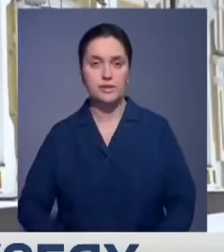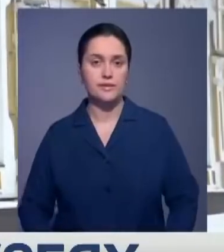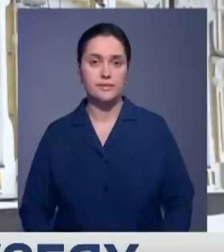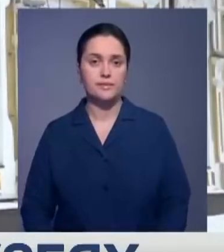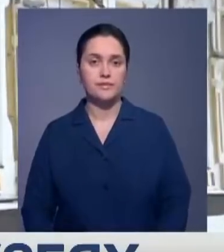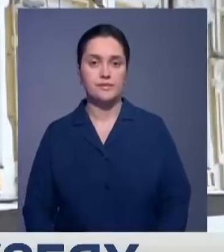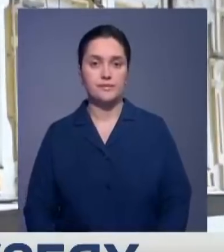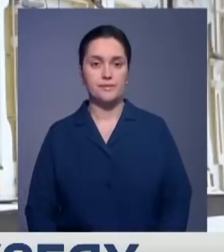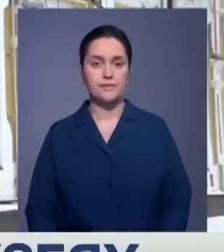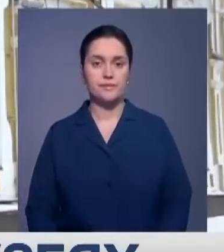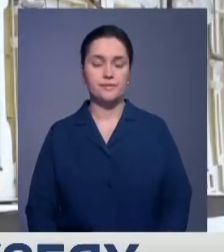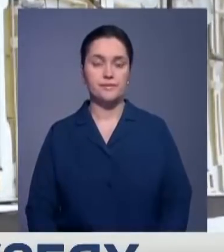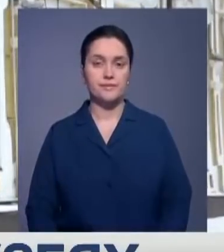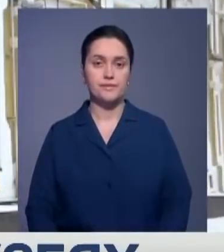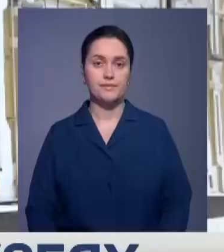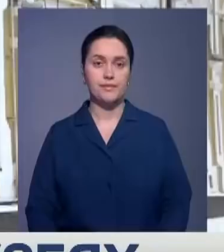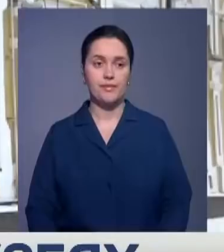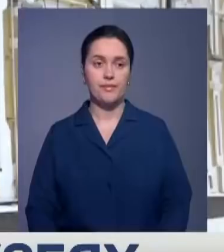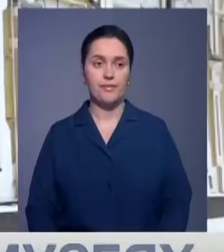Амельницкий, из Палладара, Хабар, 24.